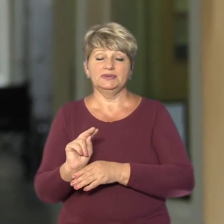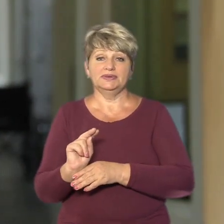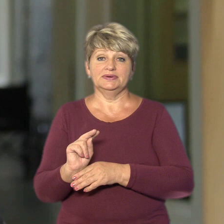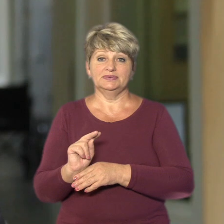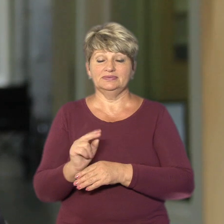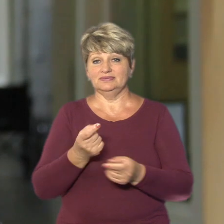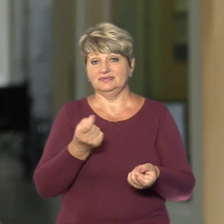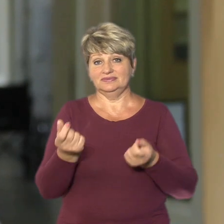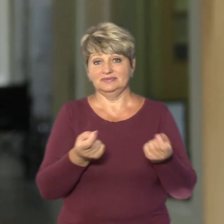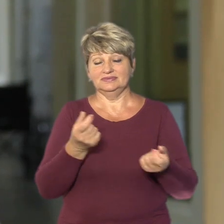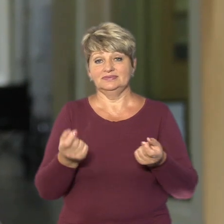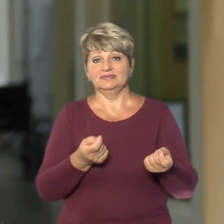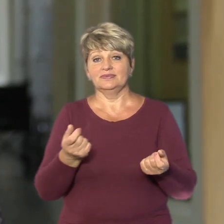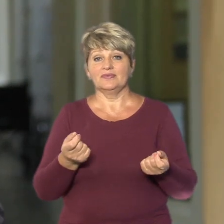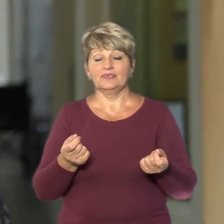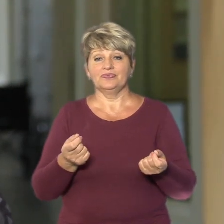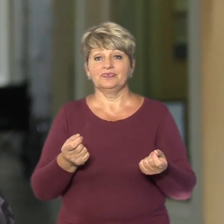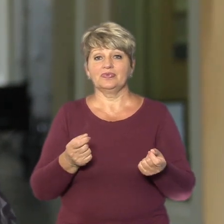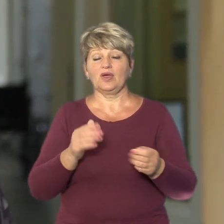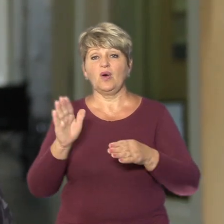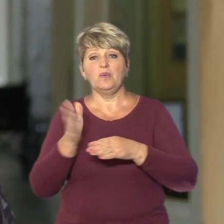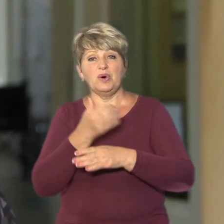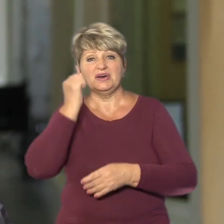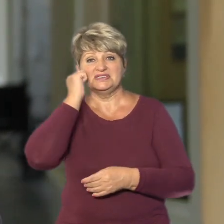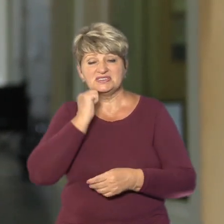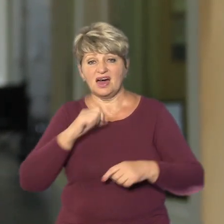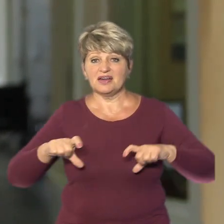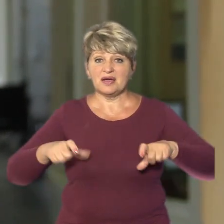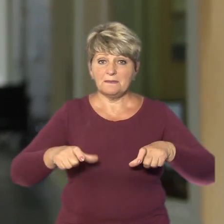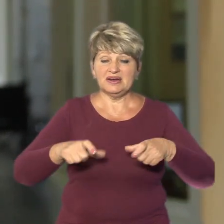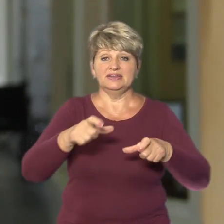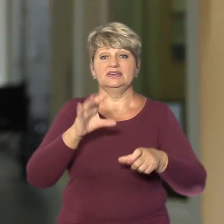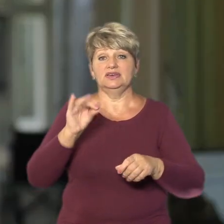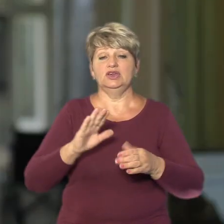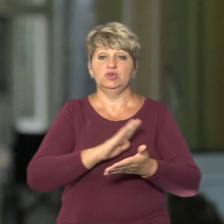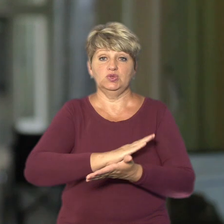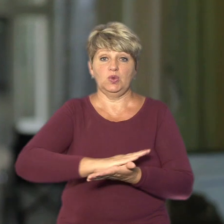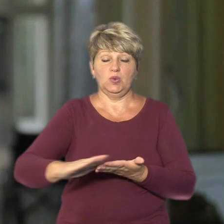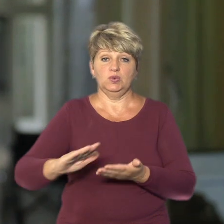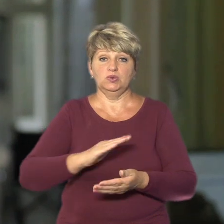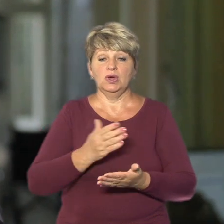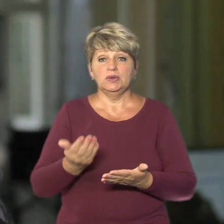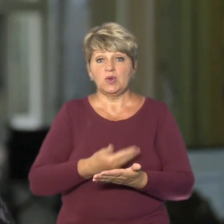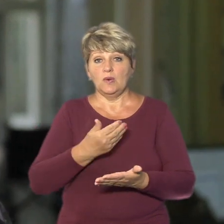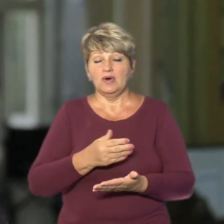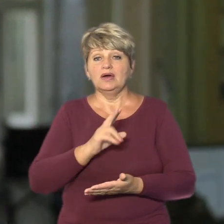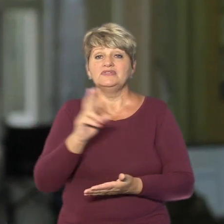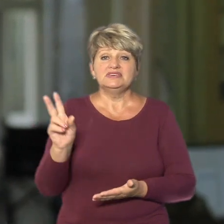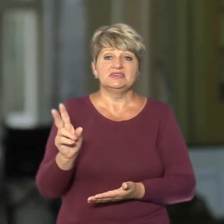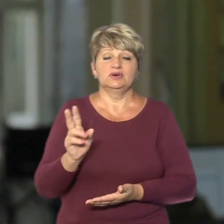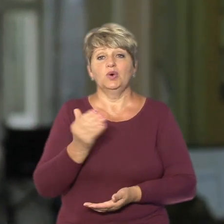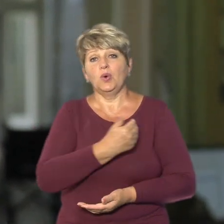демонтаж старої плитки і нове покриття. У всіх бажаючих, всіх, хто хоче,